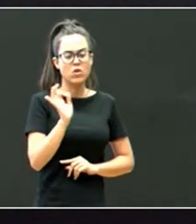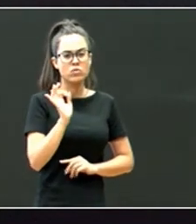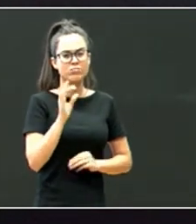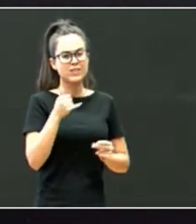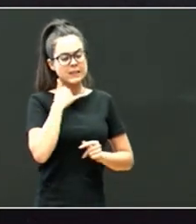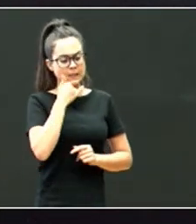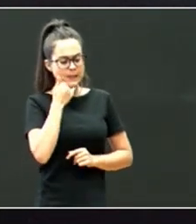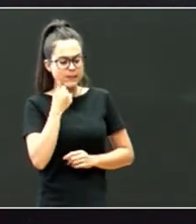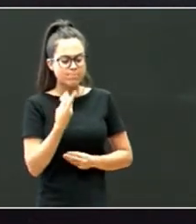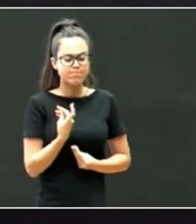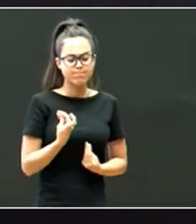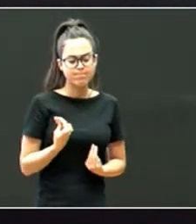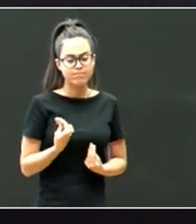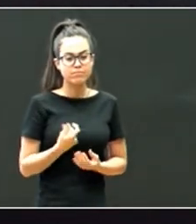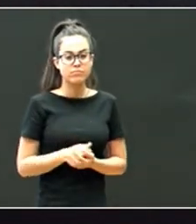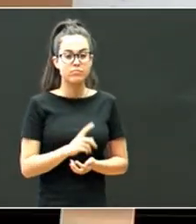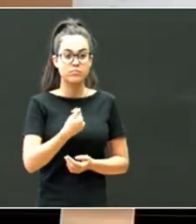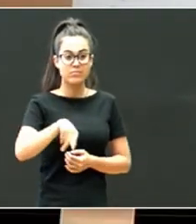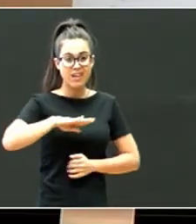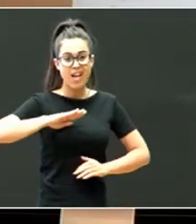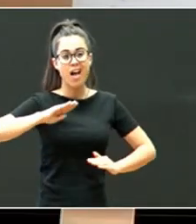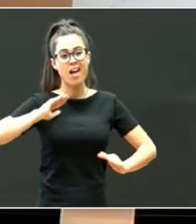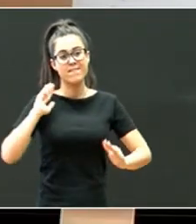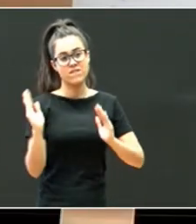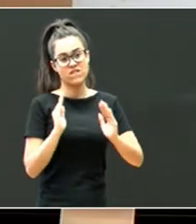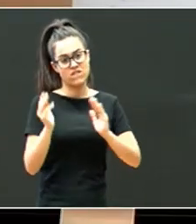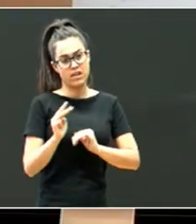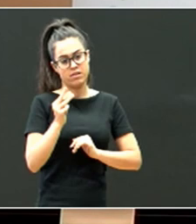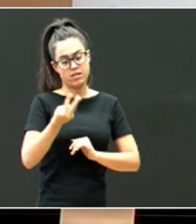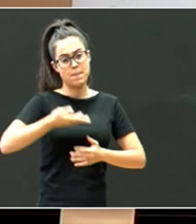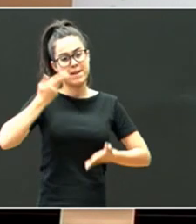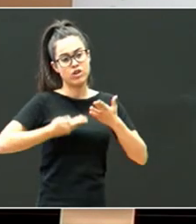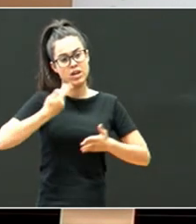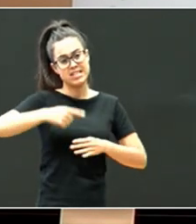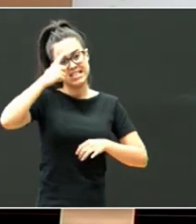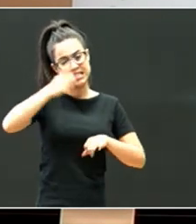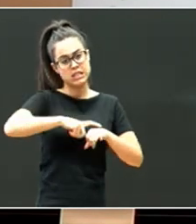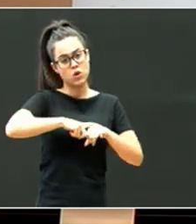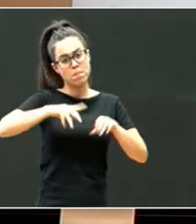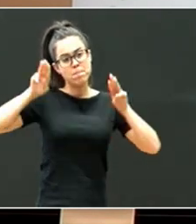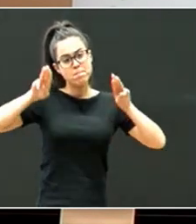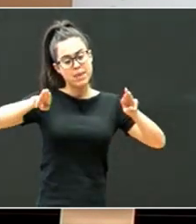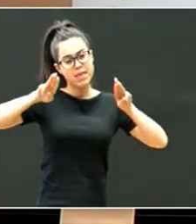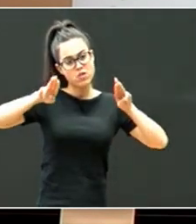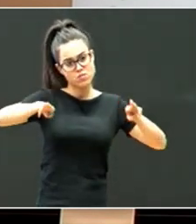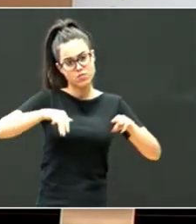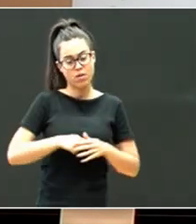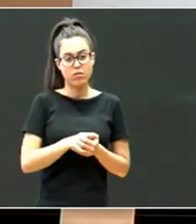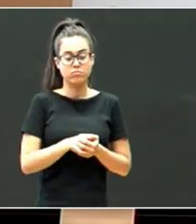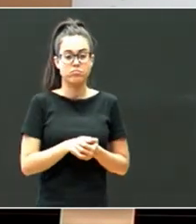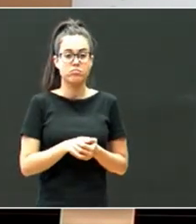dirazleak agertu direla, edo, ba, pasatuko liateke, lorazioziko pedagogikora, kanpoko eragileak daude horretarako,